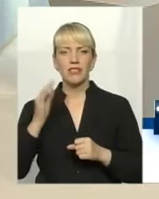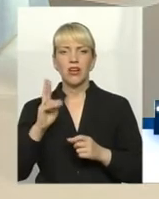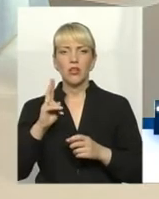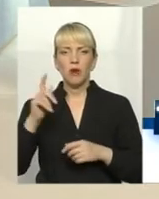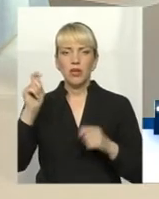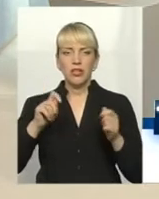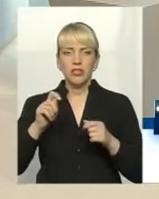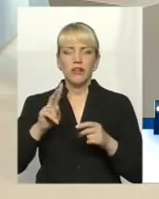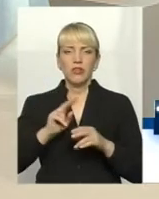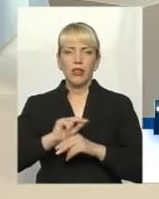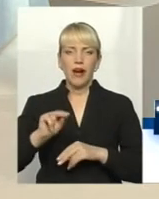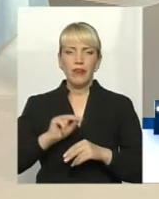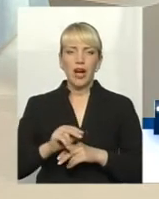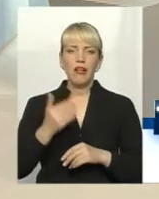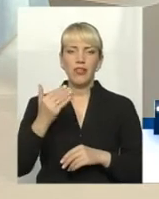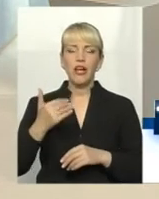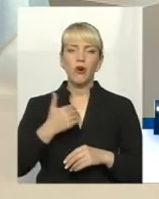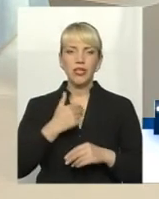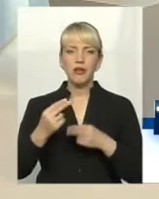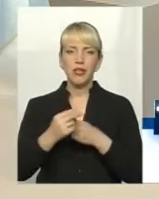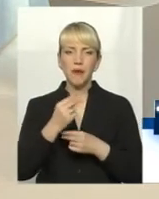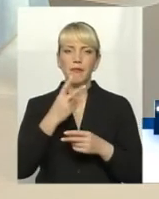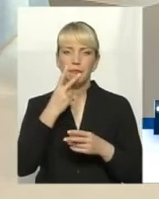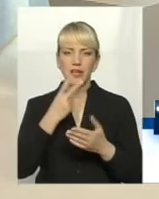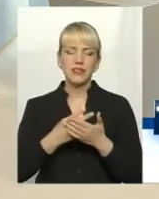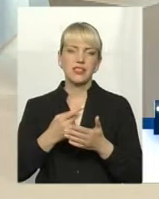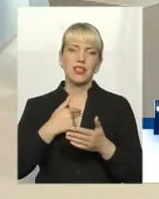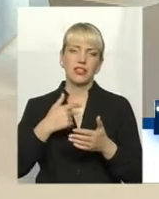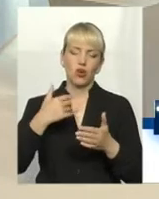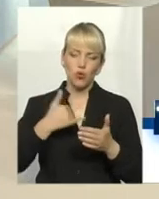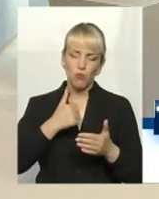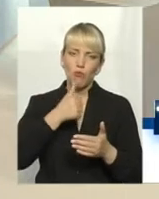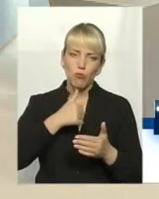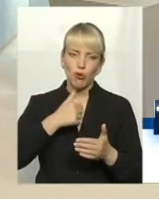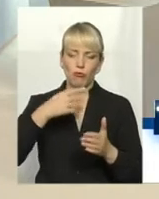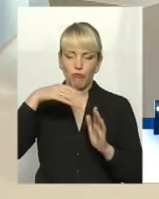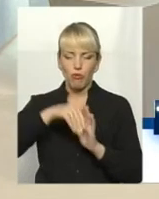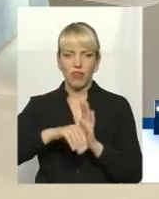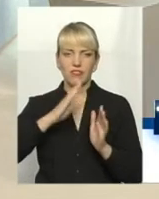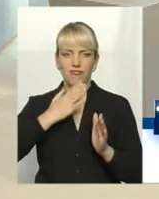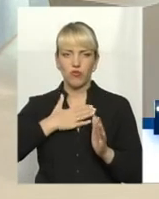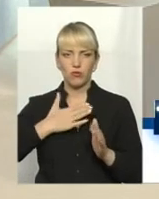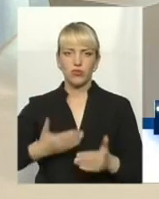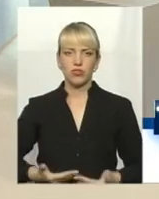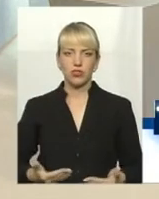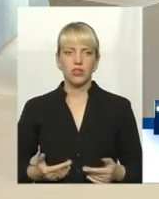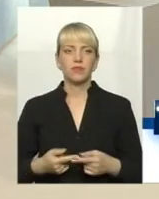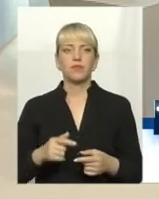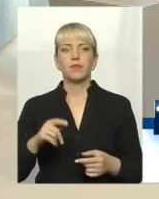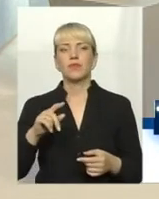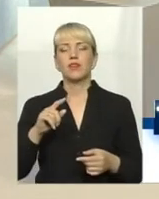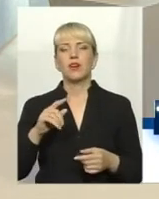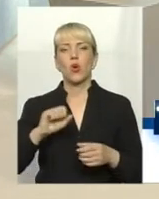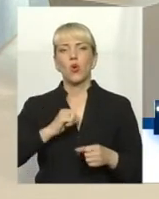навчання, розказували, теж ми хочемо себе попробувати, запровадити. А який самий досвід? Ну, от колега